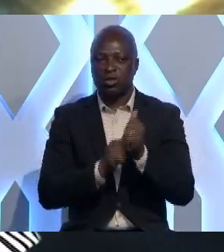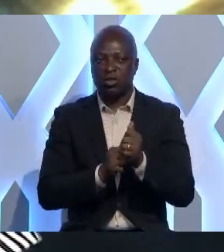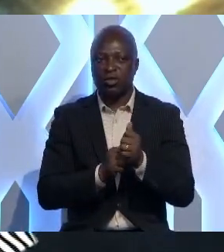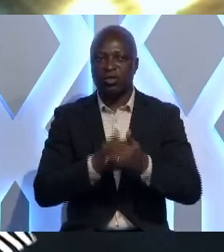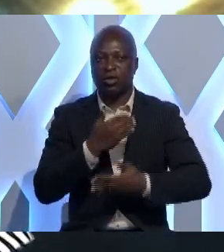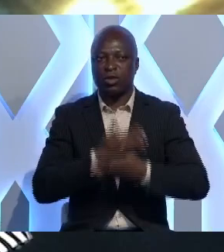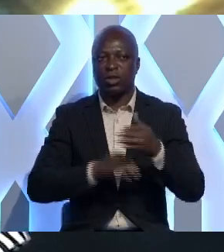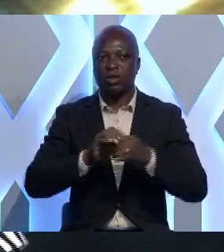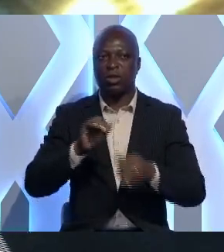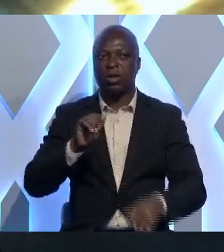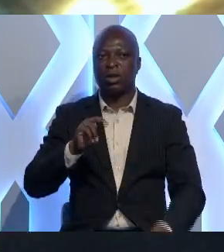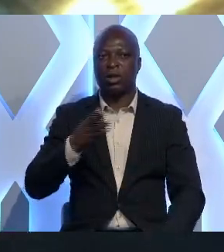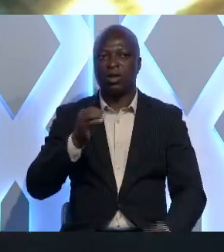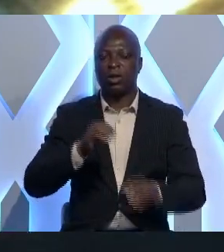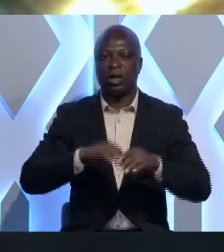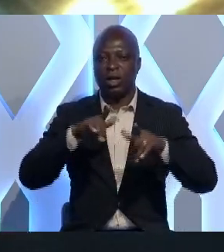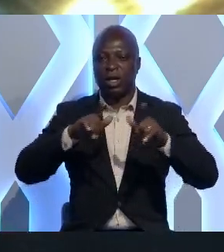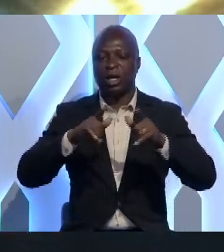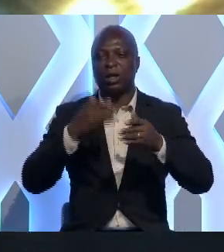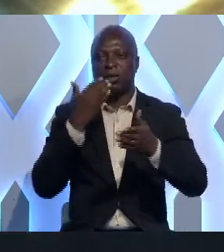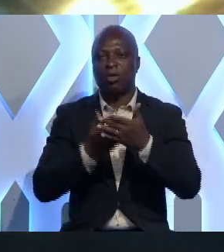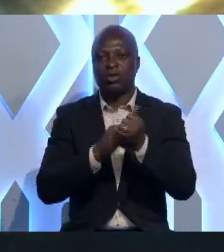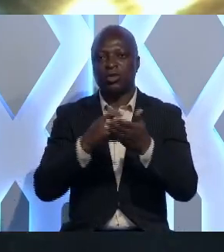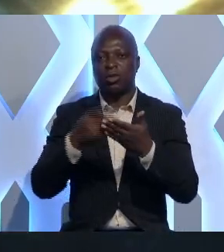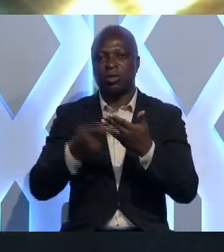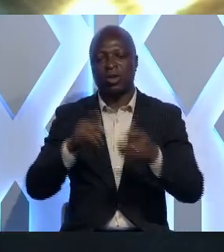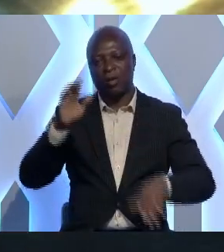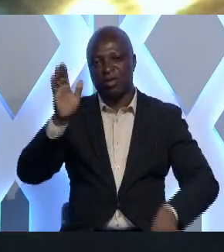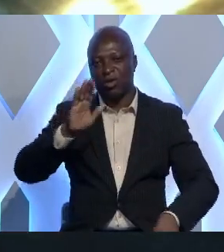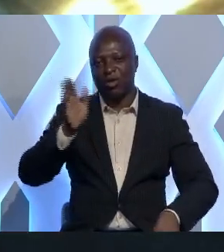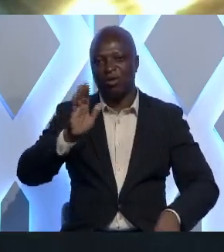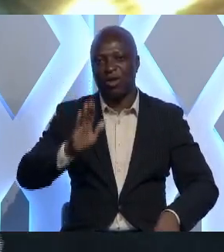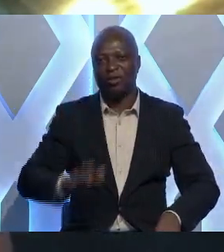du côté d'Anero dans les lacs. Excellent truc de notre programme. Au revoir.